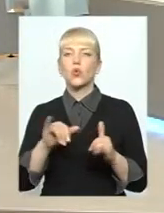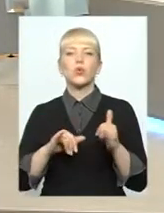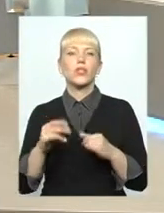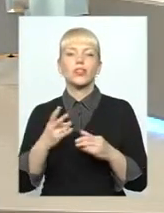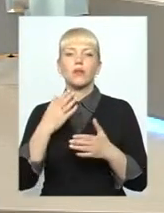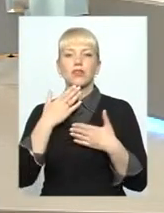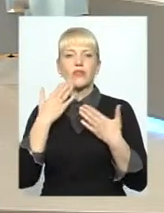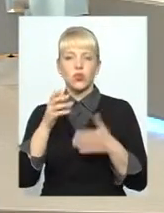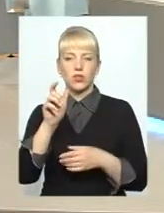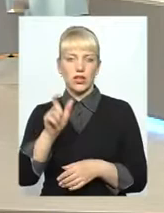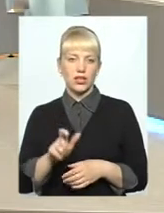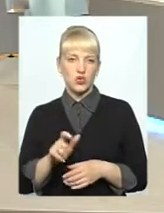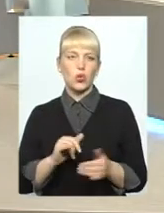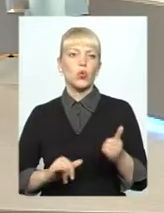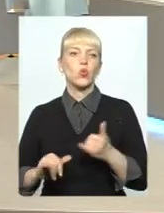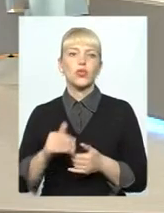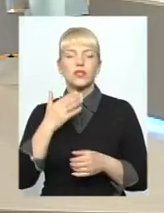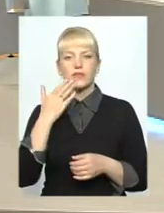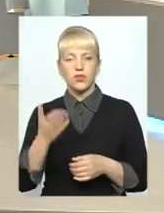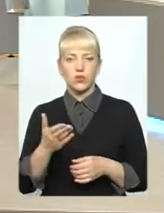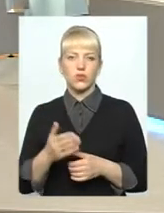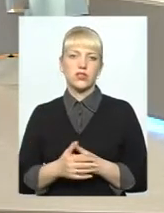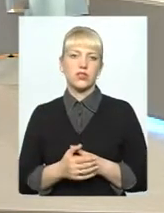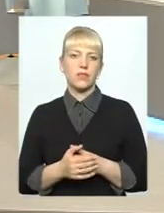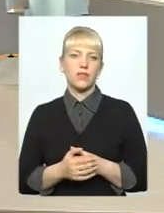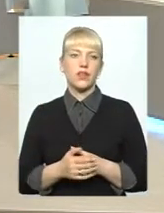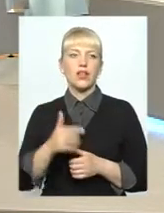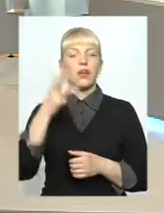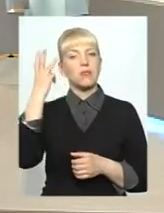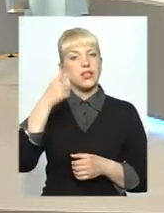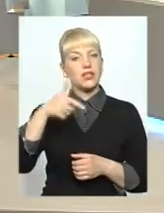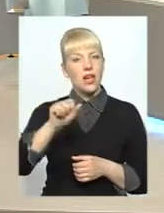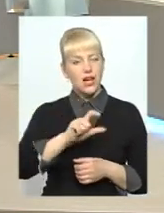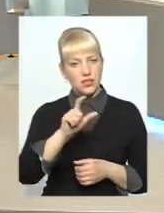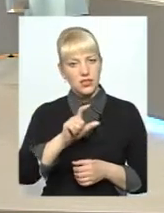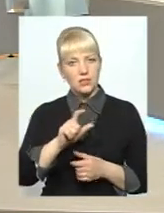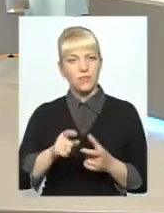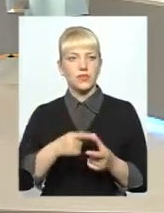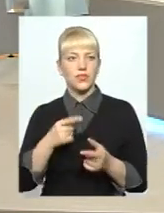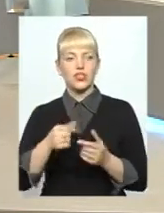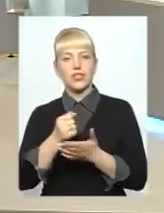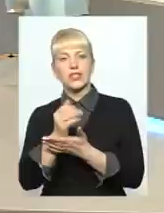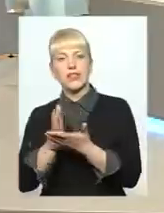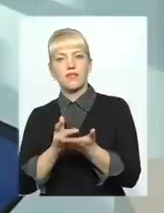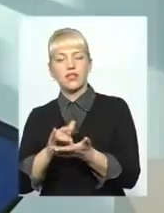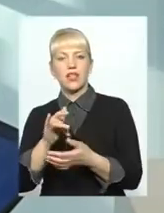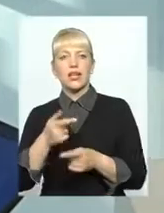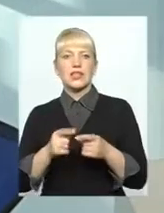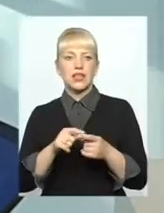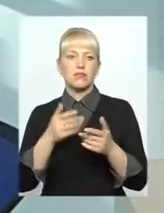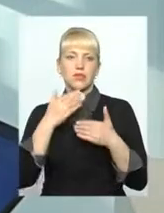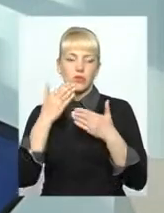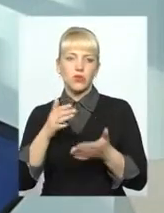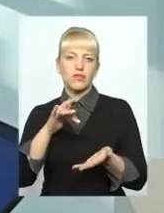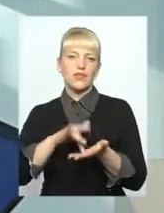звернутися, власне, куди треба звернутися, в Хмельницьк-Газ, до сервісу? В центр обслуговування